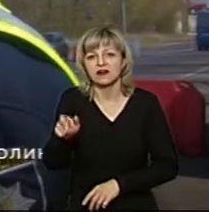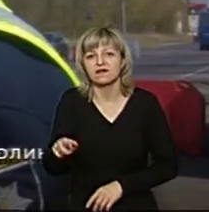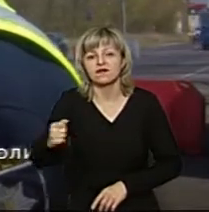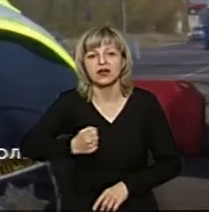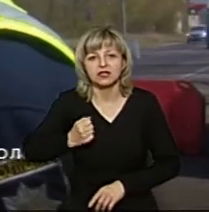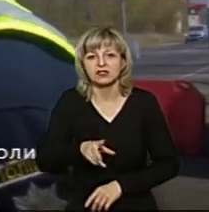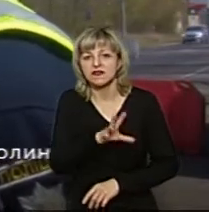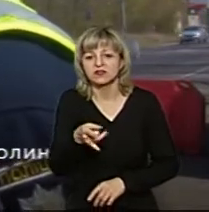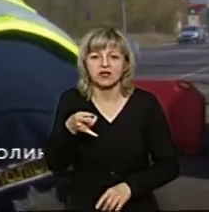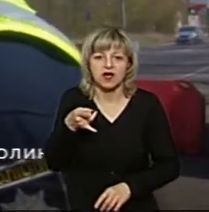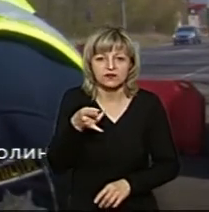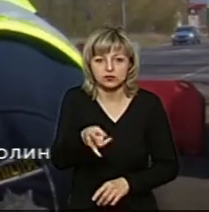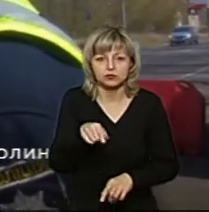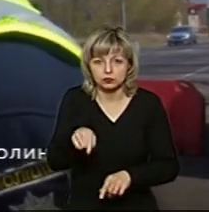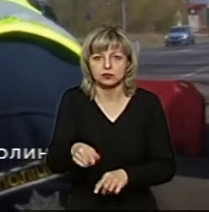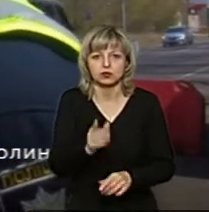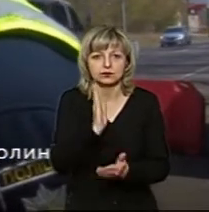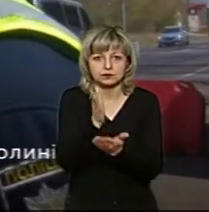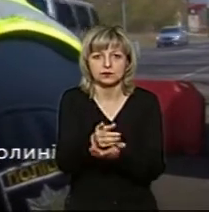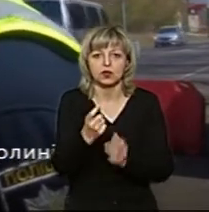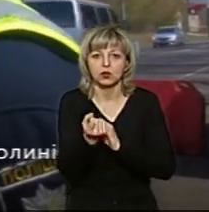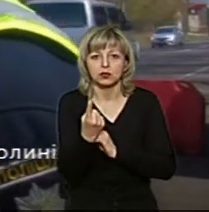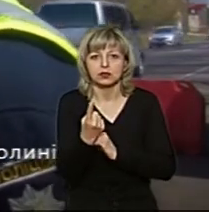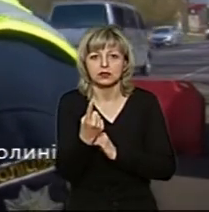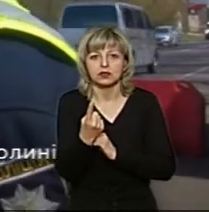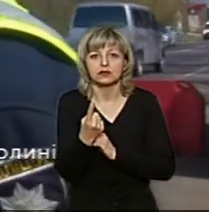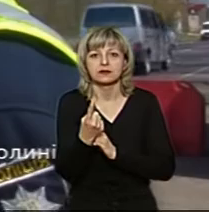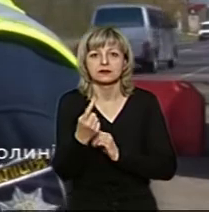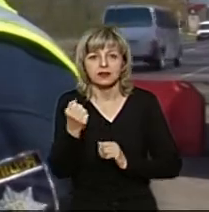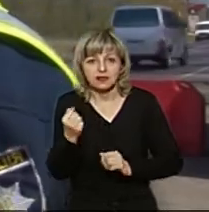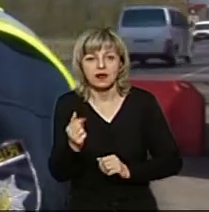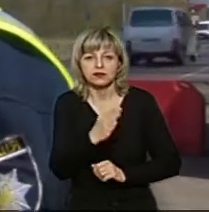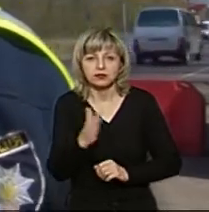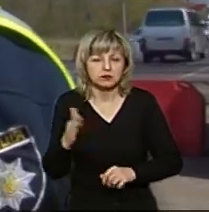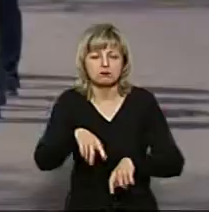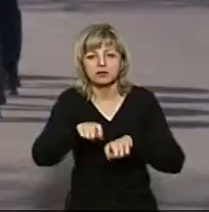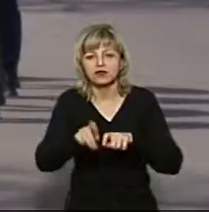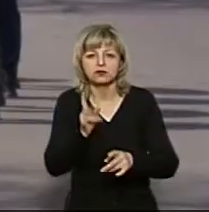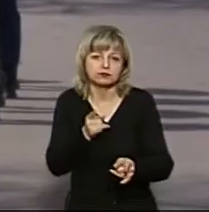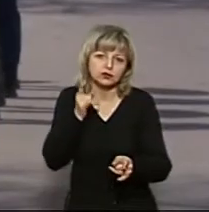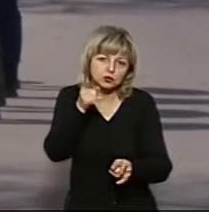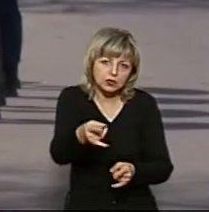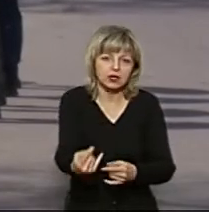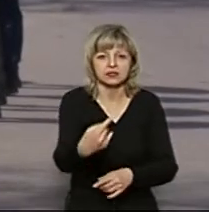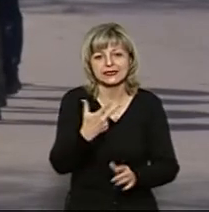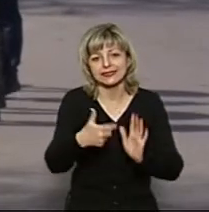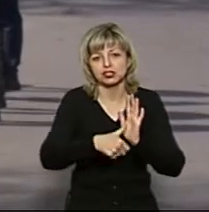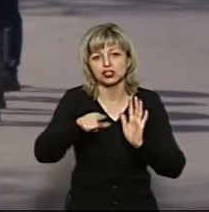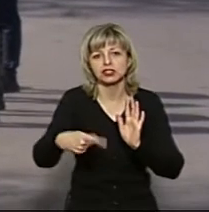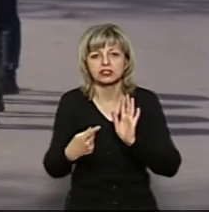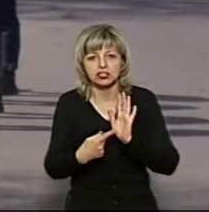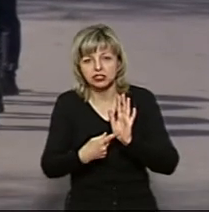проїжджають контрольно-пропускний пункт санітарний Володимирського ДНА, повністю всі автомобілі, які заїжджають в місто Луцьк перевіряються. 36,6. Водіїв